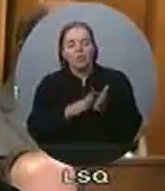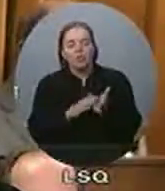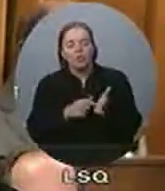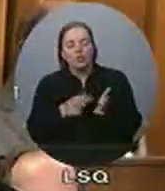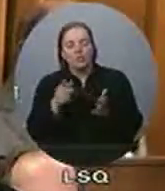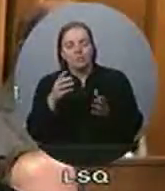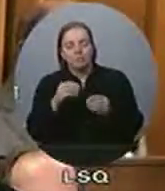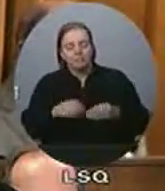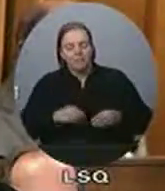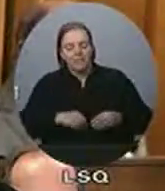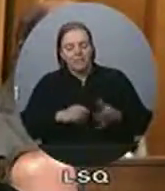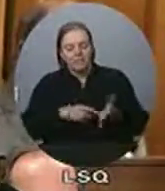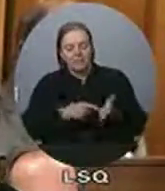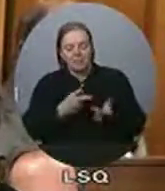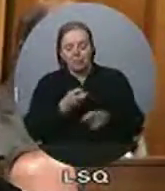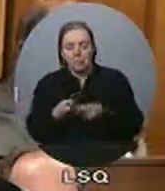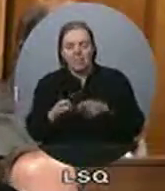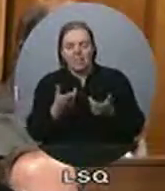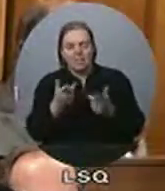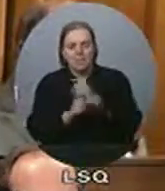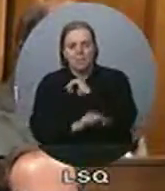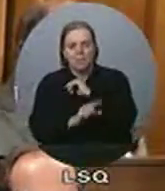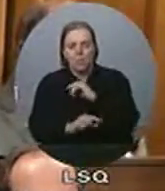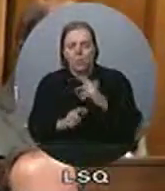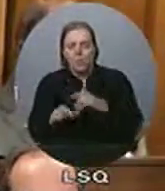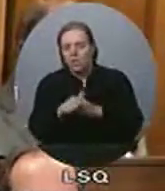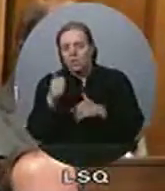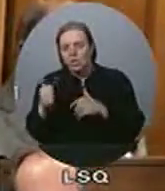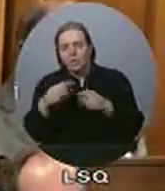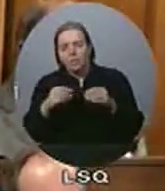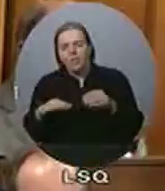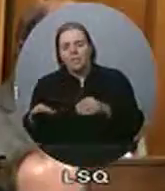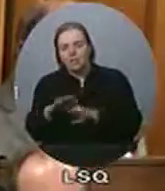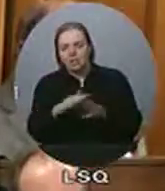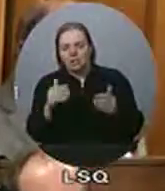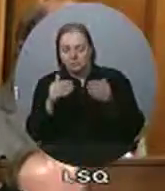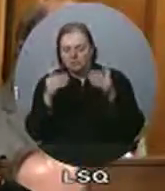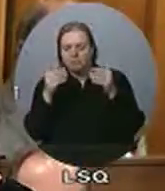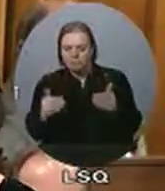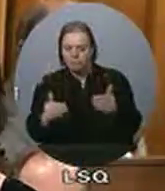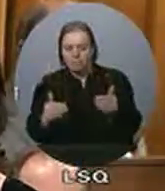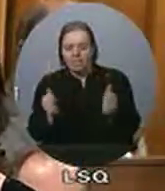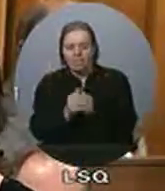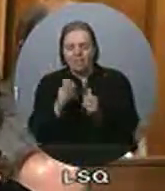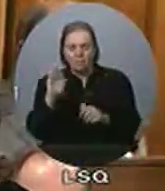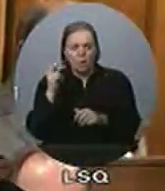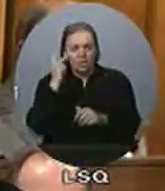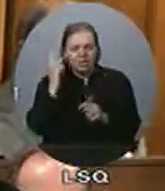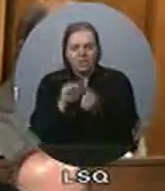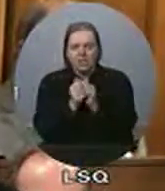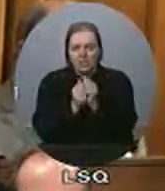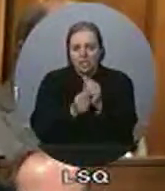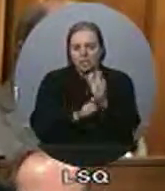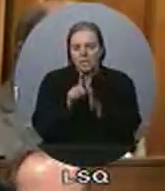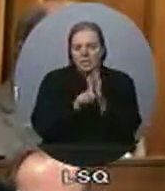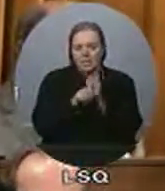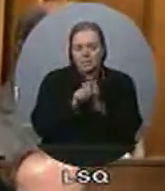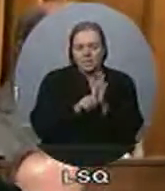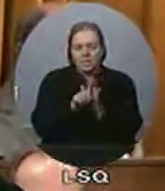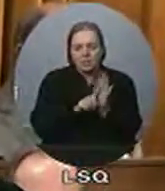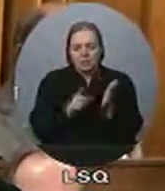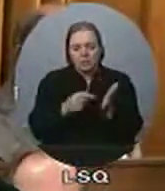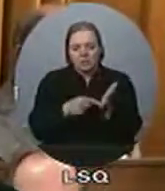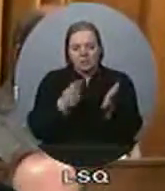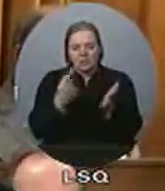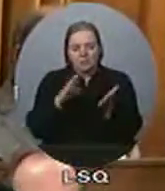menacent les emplois, alors que d'autres marchés vont de l'avant avec des politiques de changement climatique qui vont inscrire